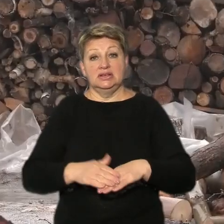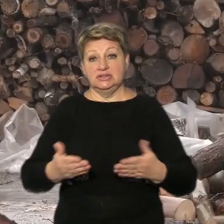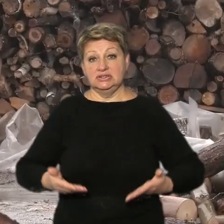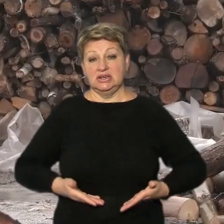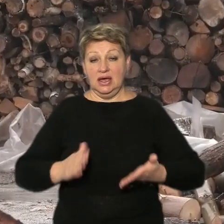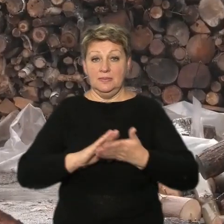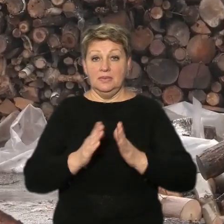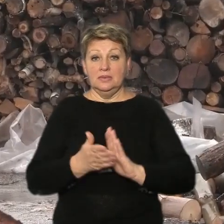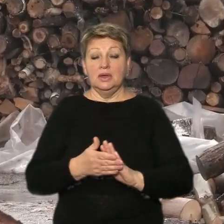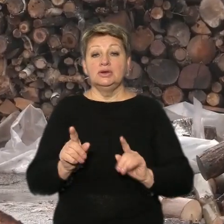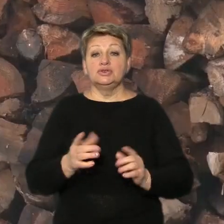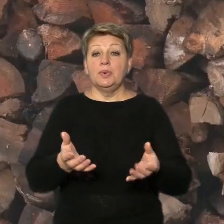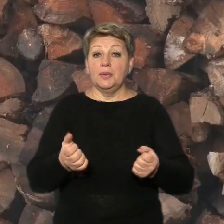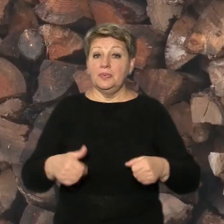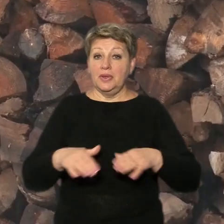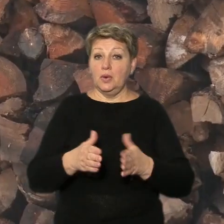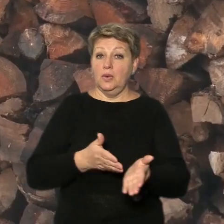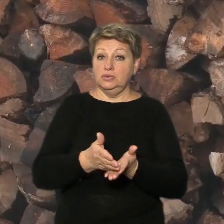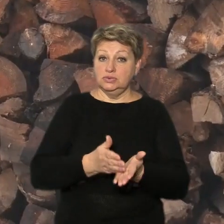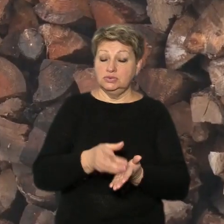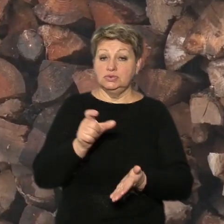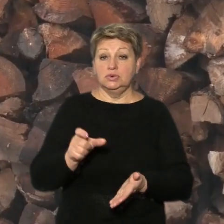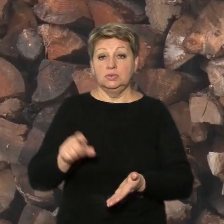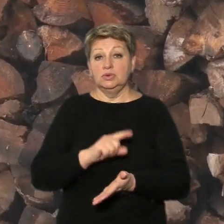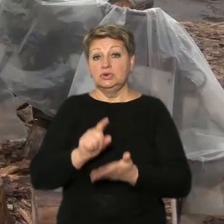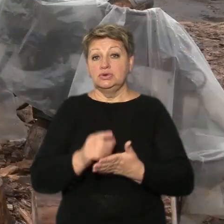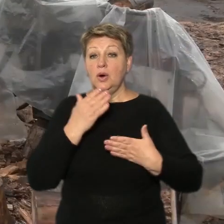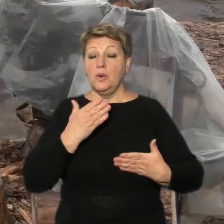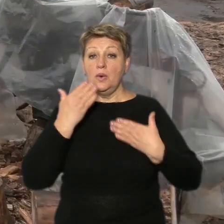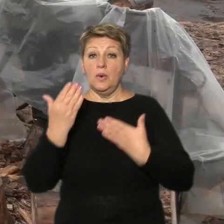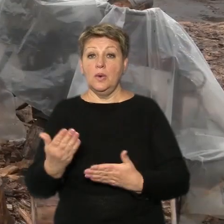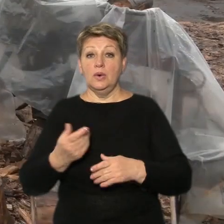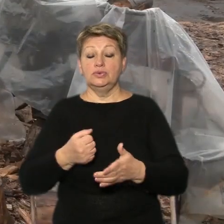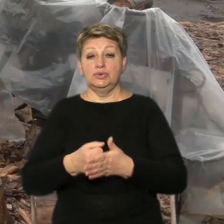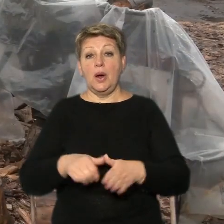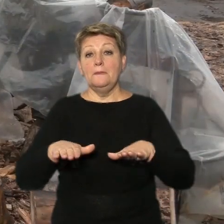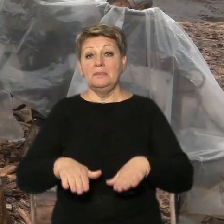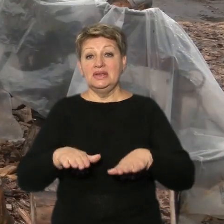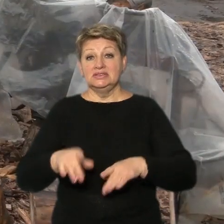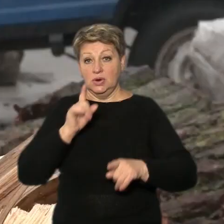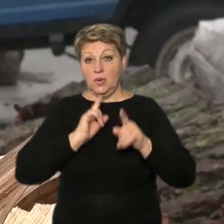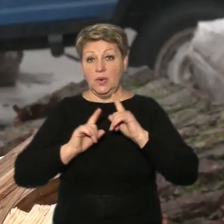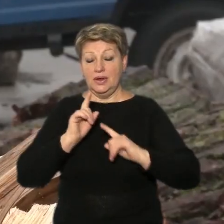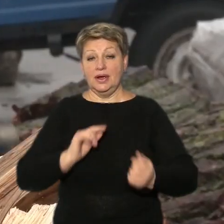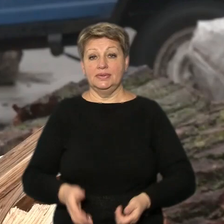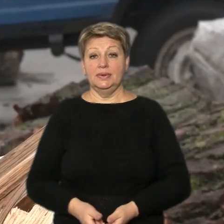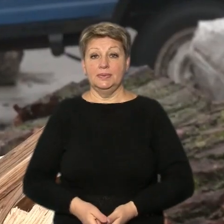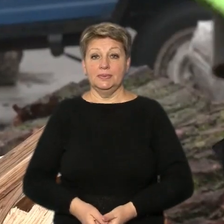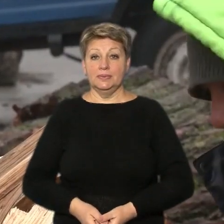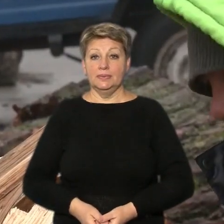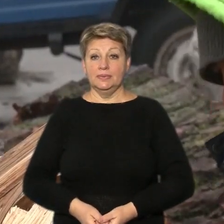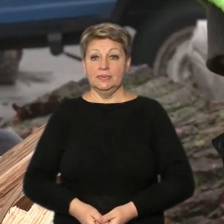Аби отримати таку послугу, люди мають звернутися до міської ради, говорить пан Артем. Тетяна Рева, Олег Кураш,